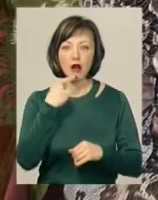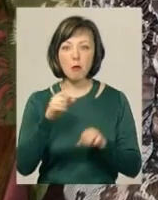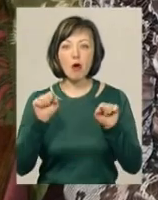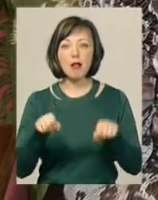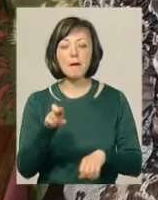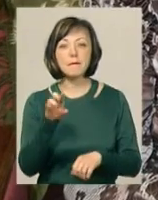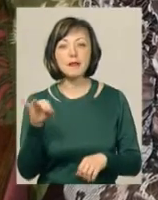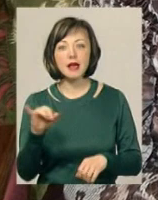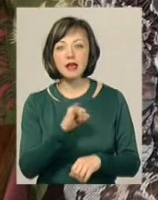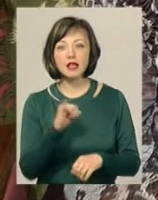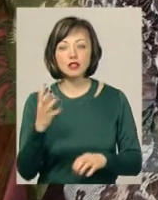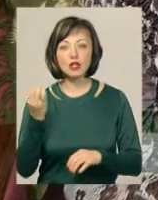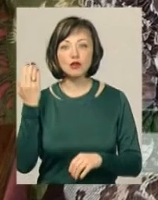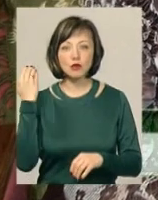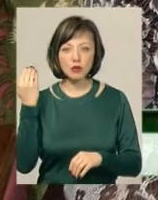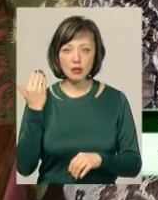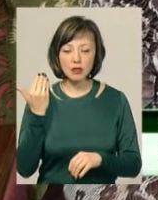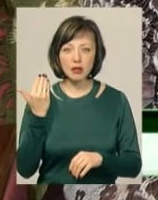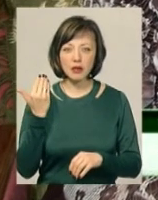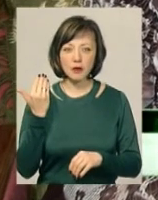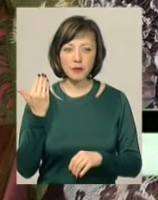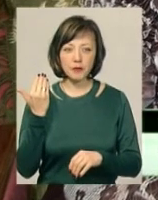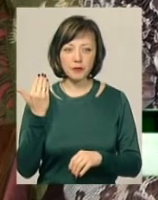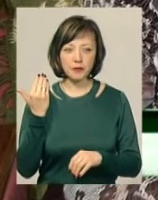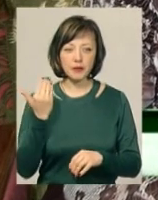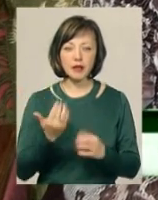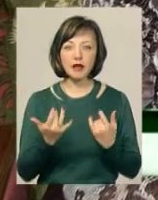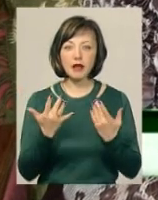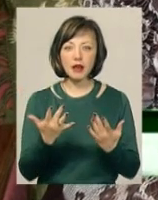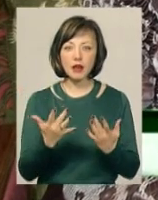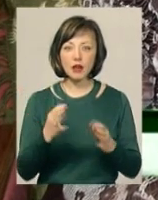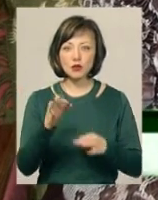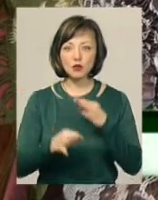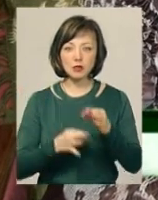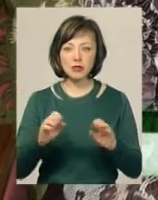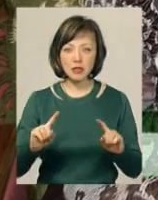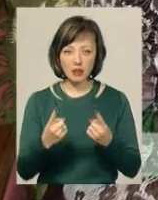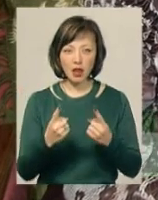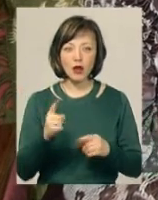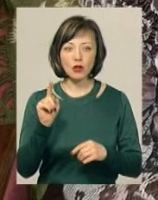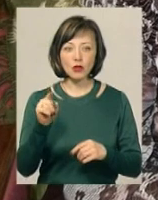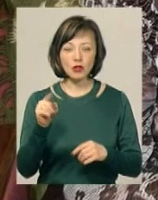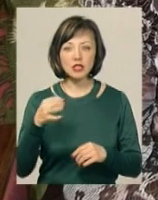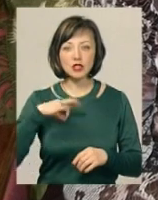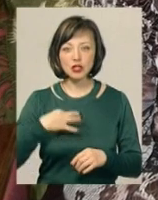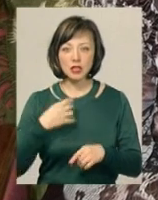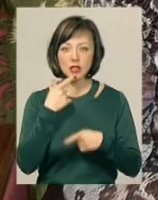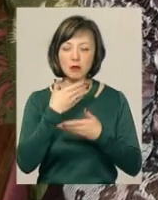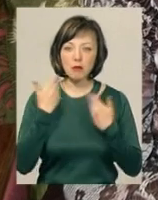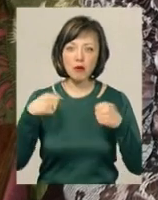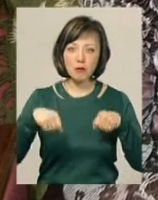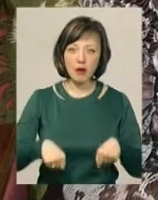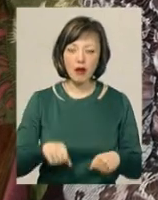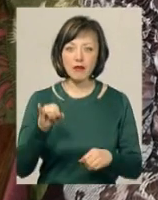могли б її ще тоді, хоч на перший суток закрити. Тоді вже. А тоді мені той слідчий казав, що не мають права.